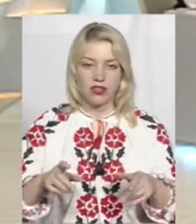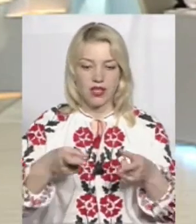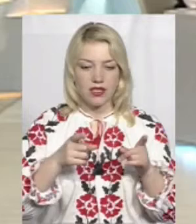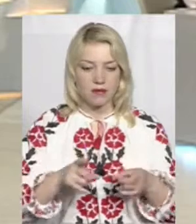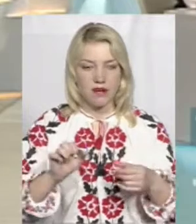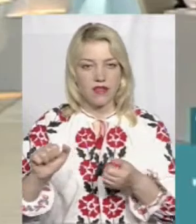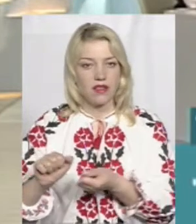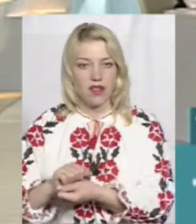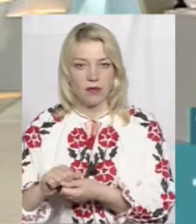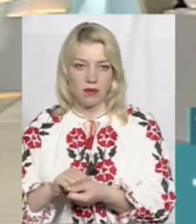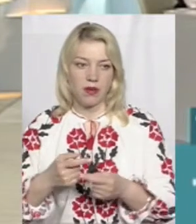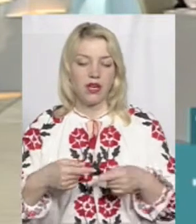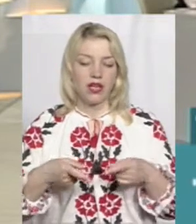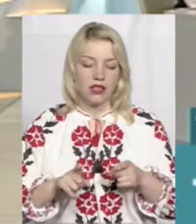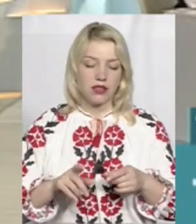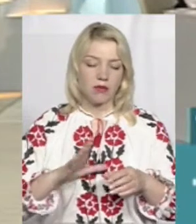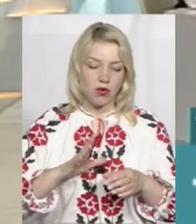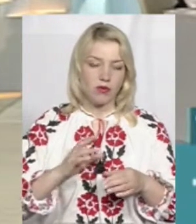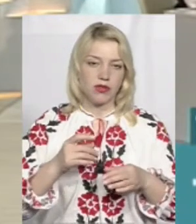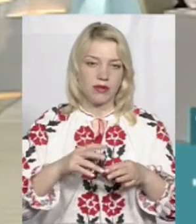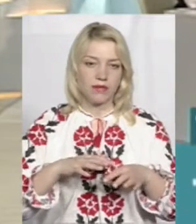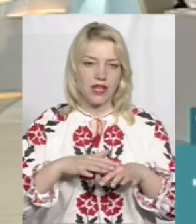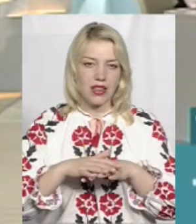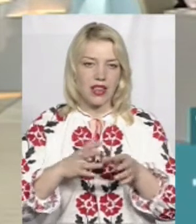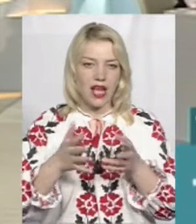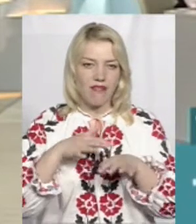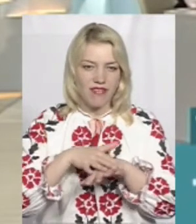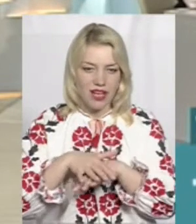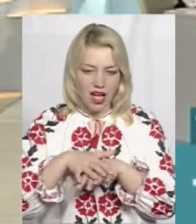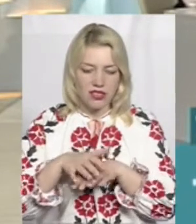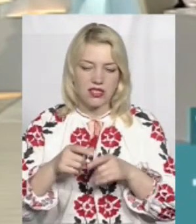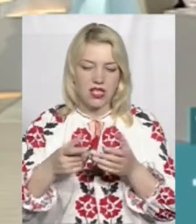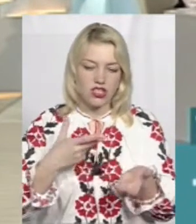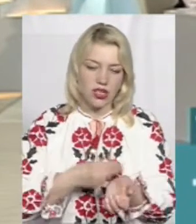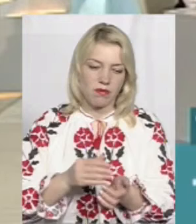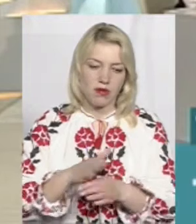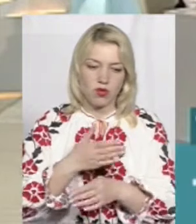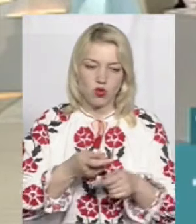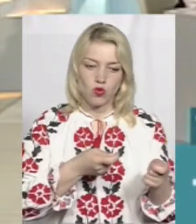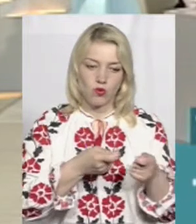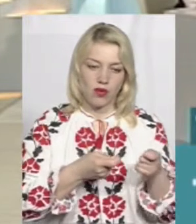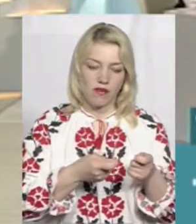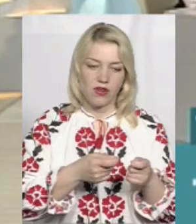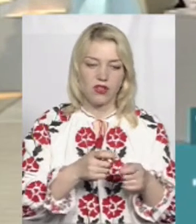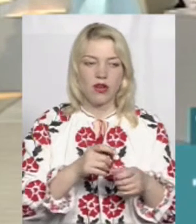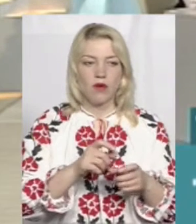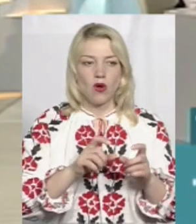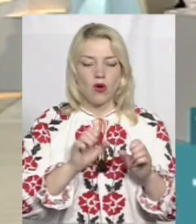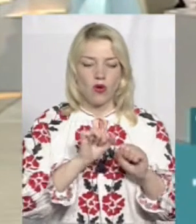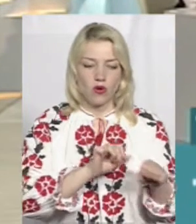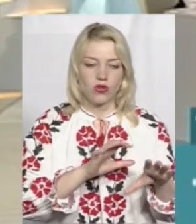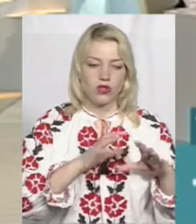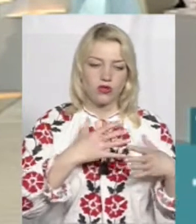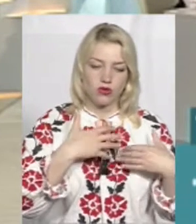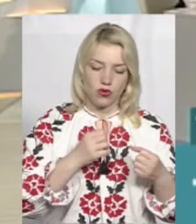Так, дійсно. Ми проводили таку верифікацію щеплень між управлінням охорони здоров'я і департаментом